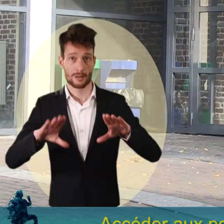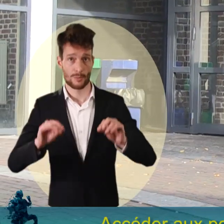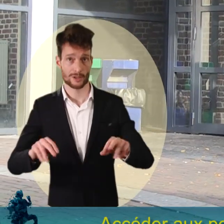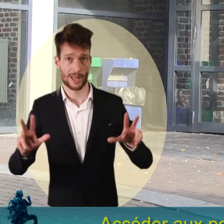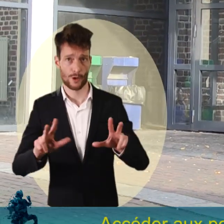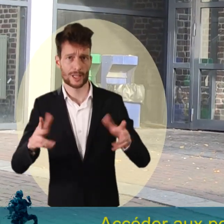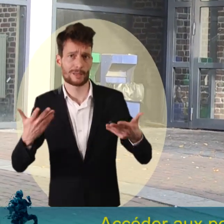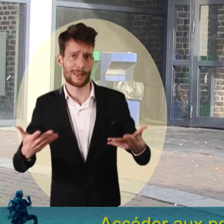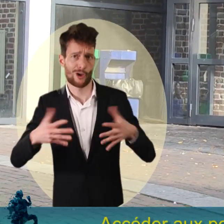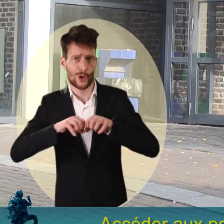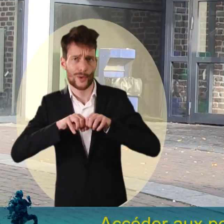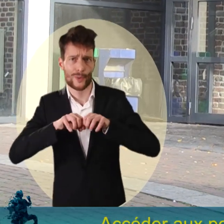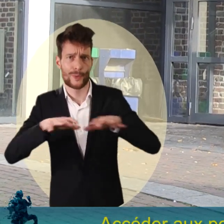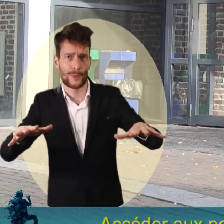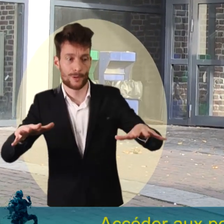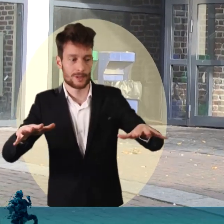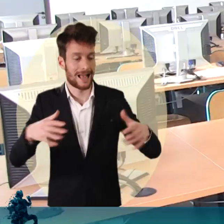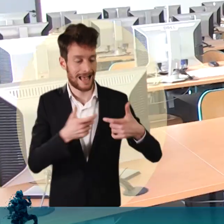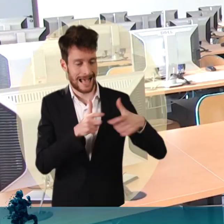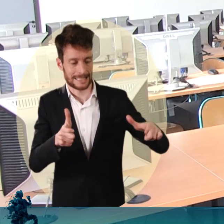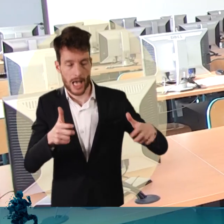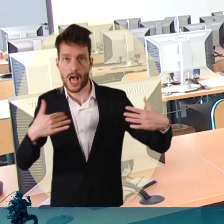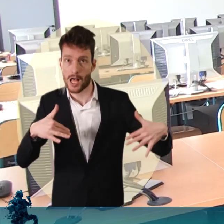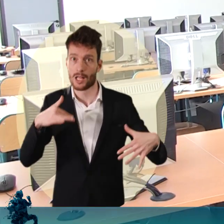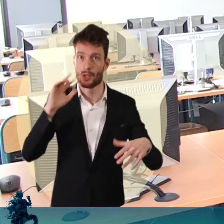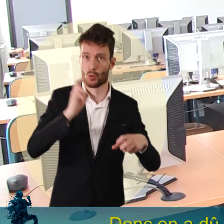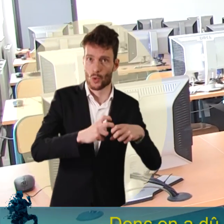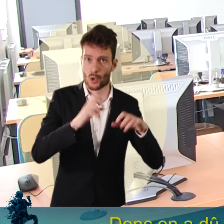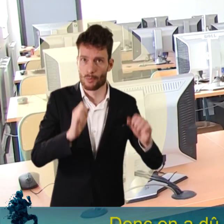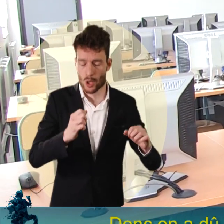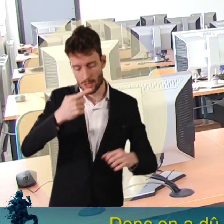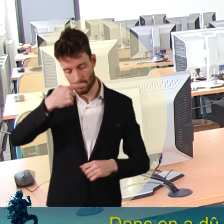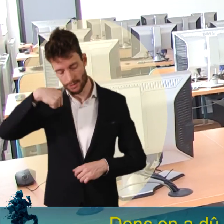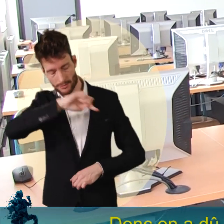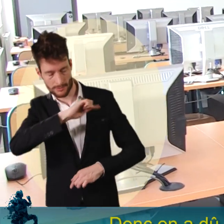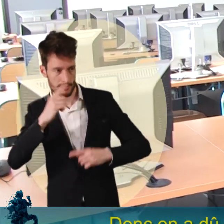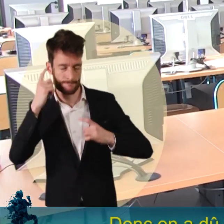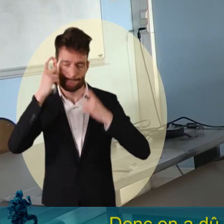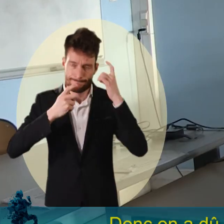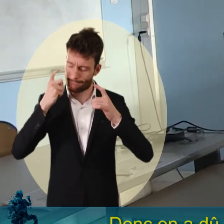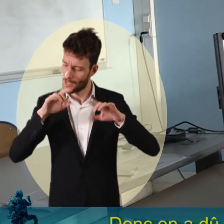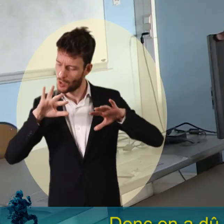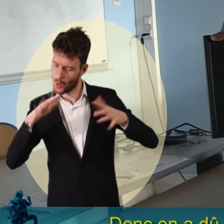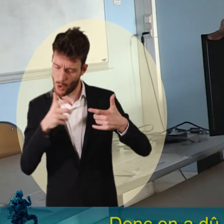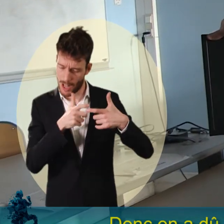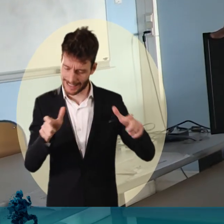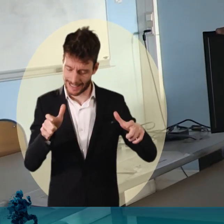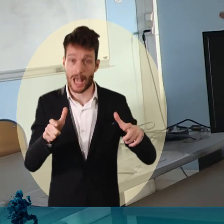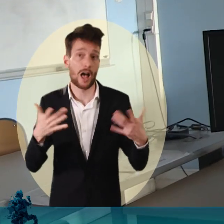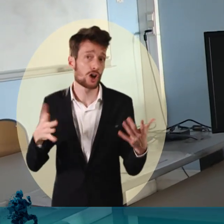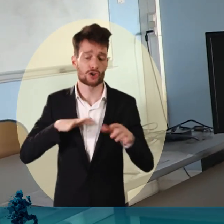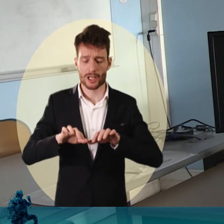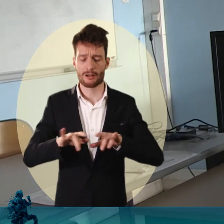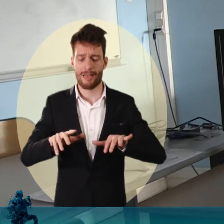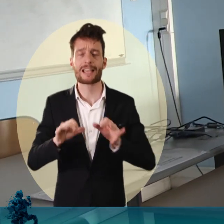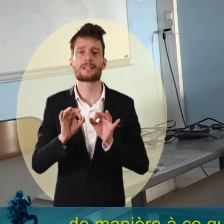Accéder aux postes informatiques qui sont légion maintenant pose des problèmes, donc on a dû penser un accès avec des claviers sans fil ou avec